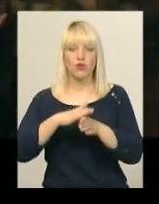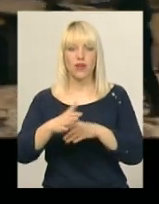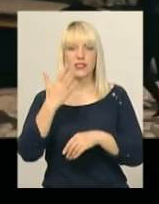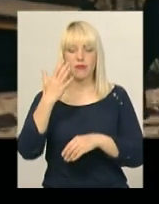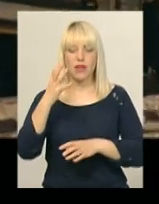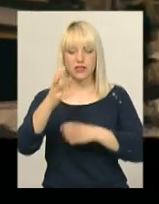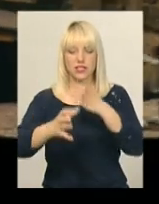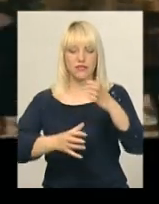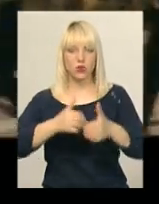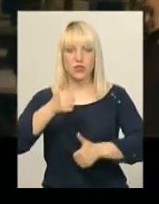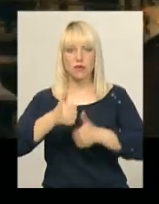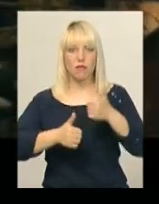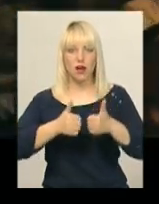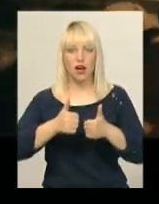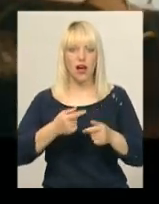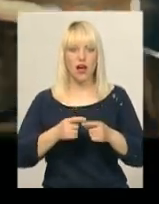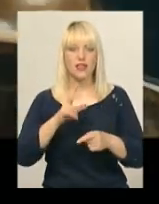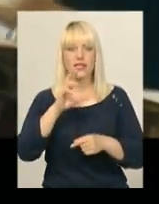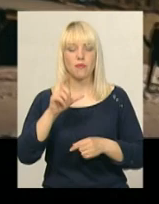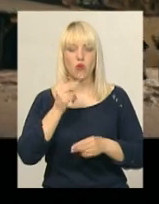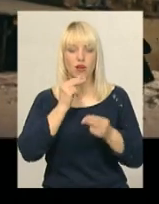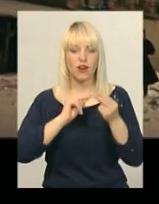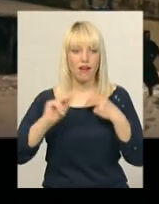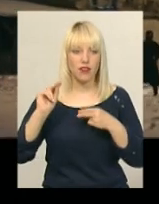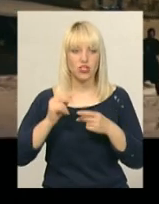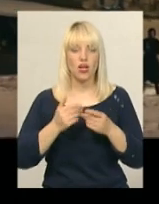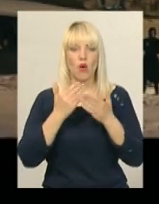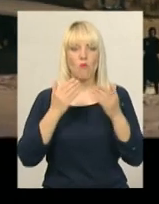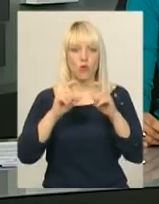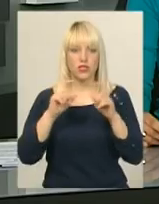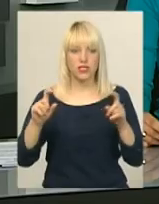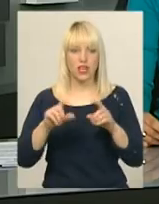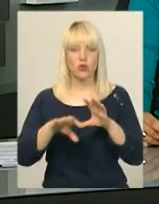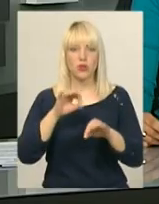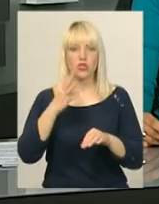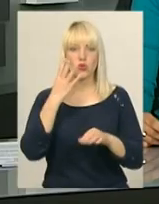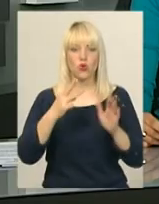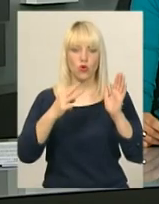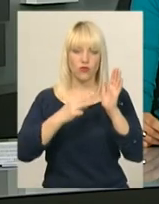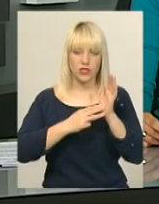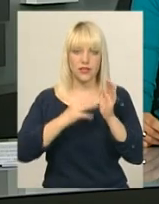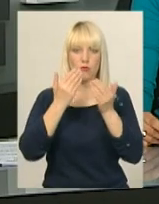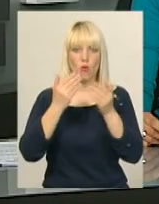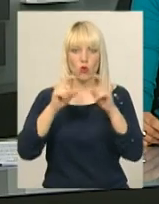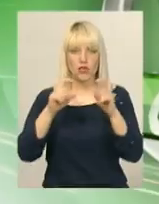звання кращих танцюристів поміж музейників. У них брали участь 48 музеїв з 14 країн світу.